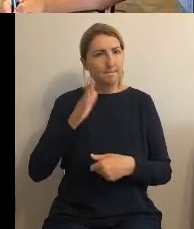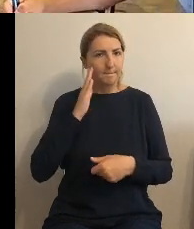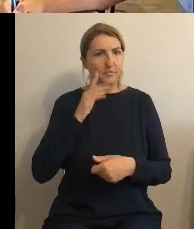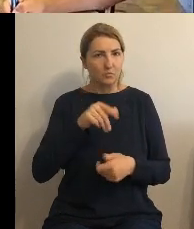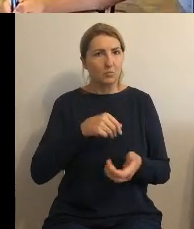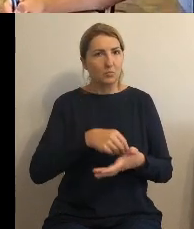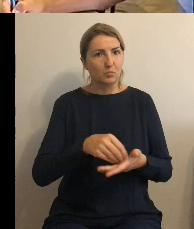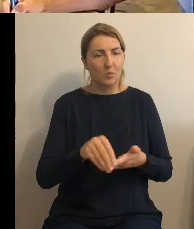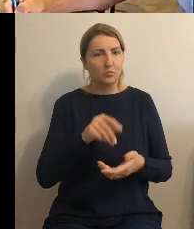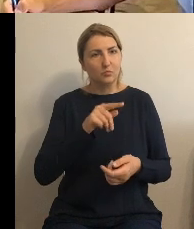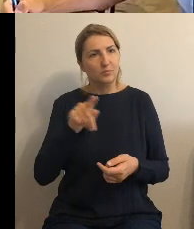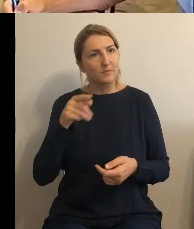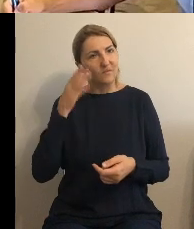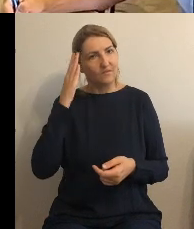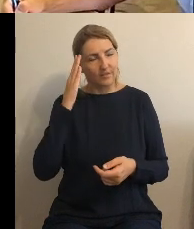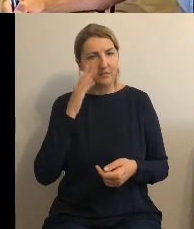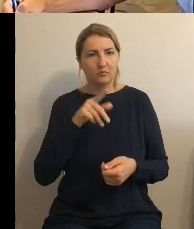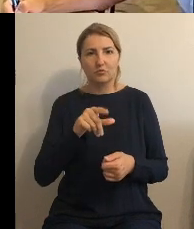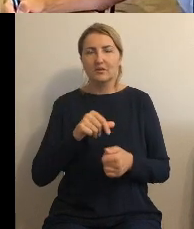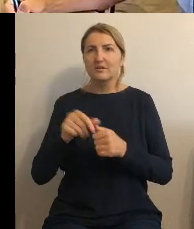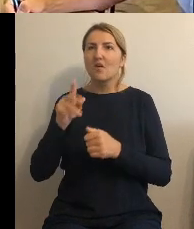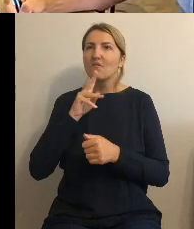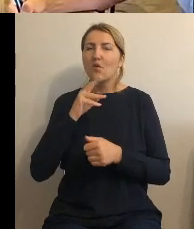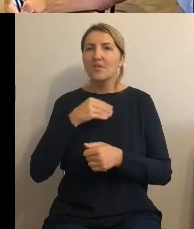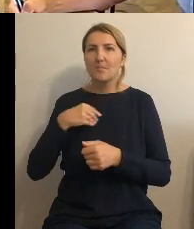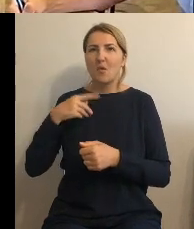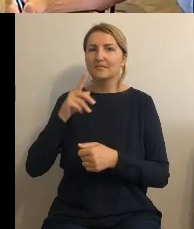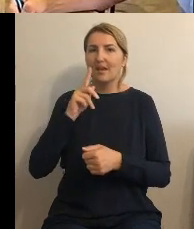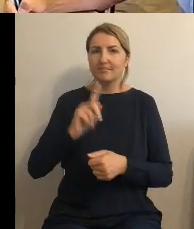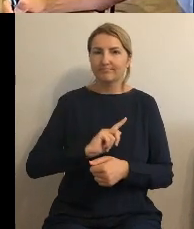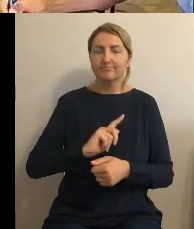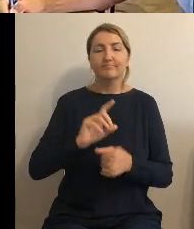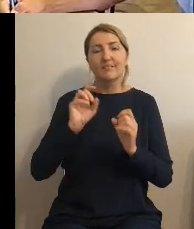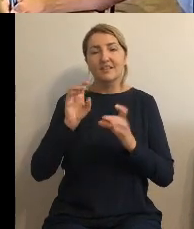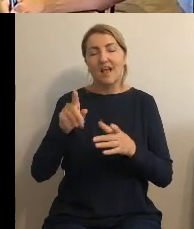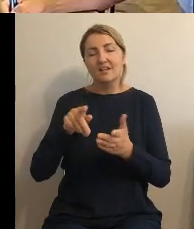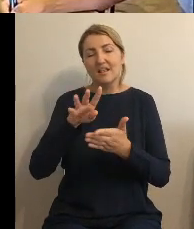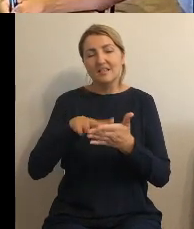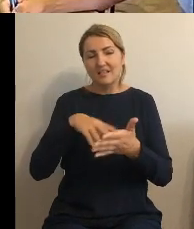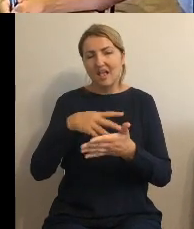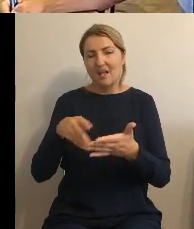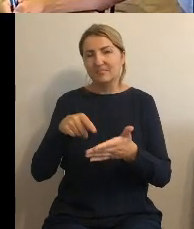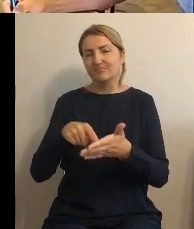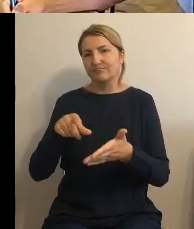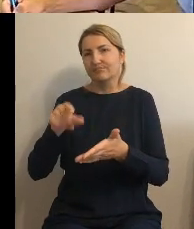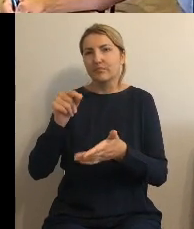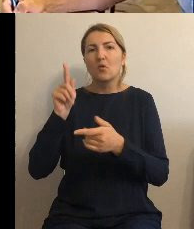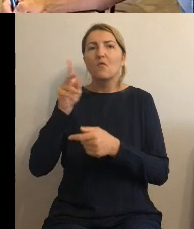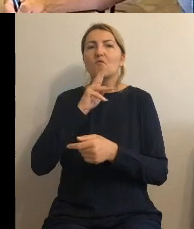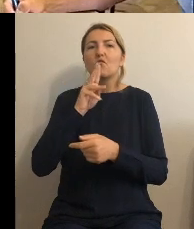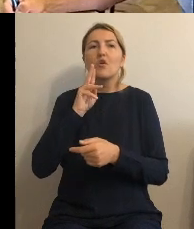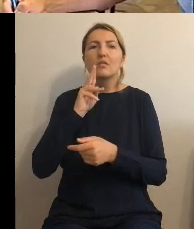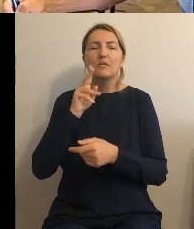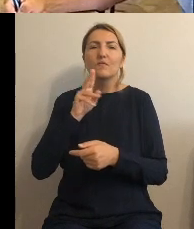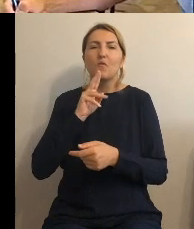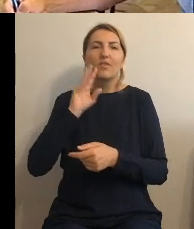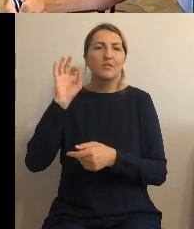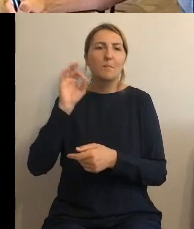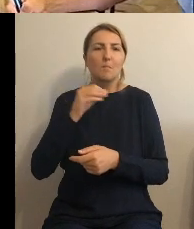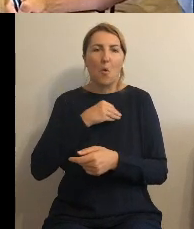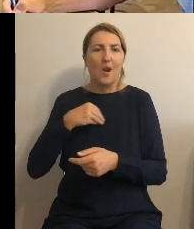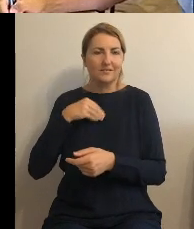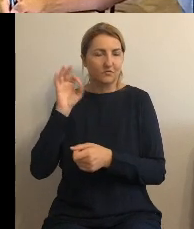narzucone tak wychodzi z taryf tak tak narzucony przez wodę polska a my